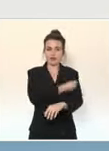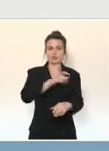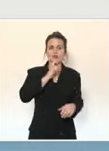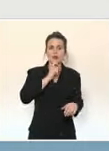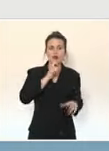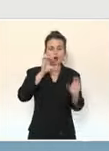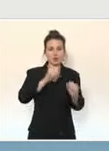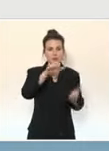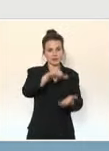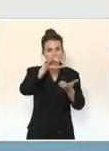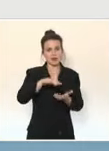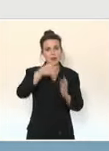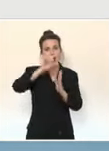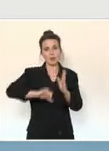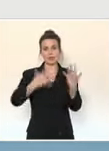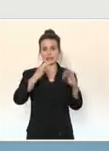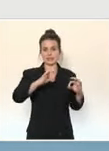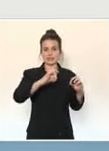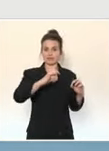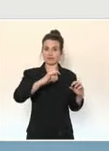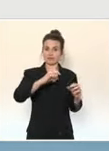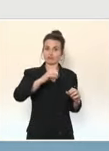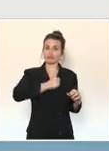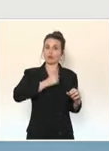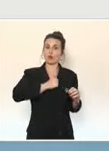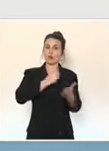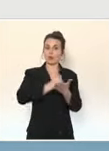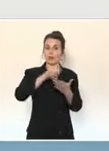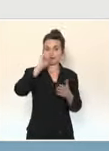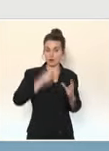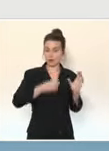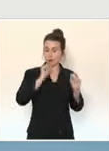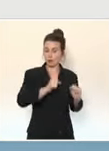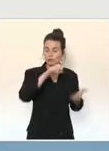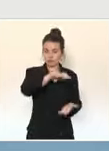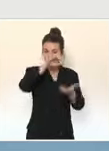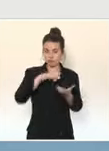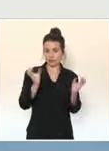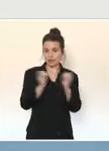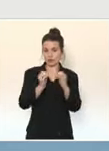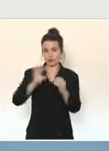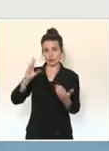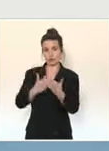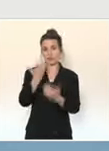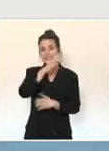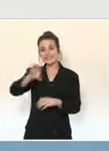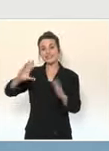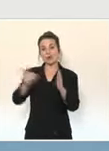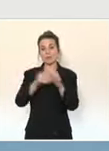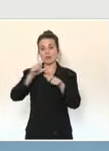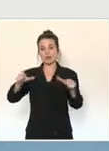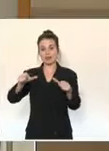de 10 autotests par mois. Dans ces déjà, vous êtes plus de 500 000 à avoir acheté des autotests en pharmacie,